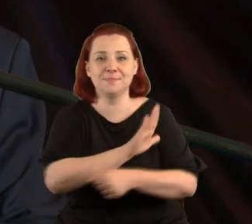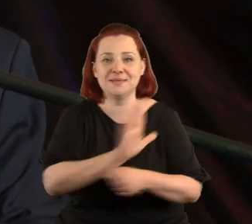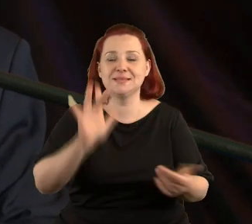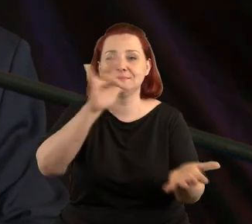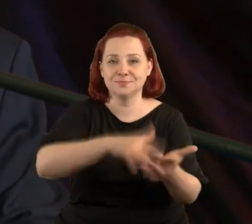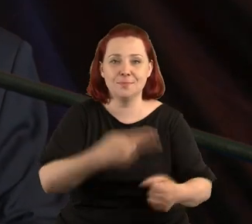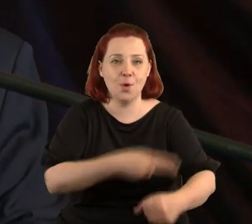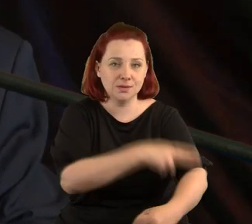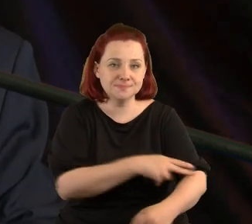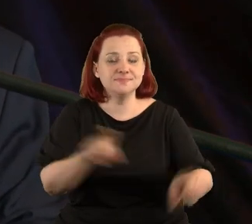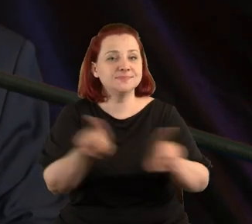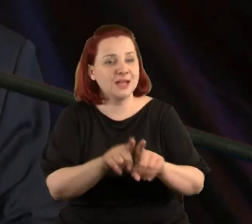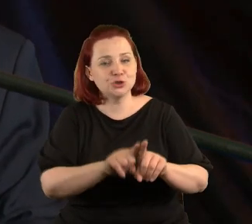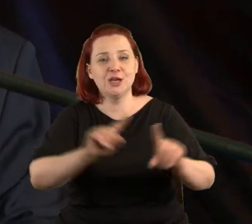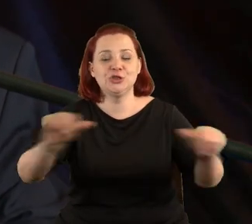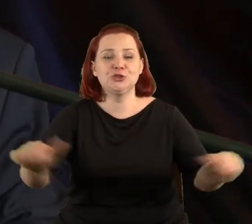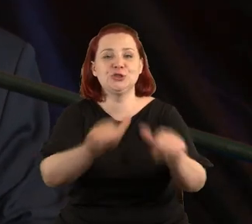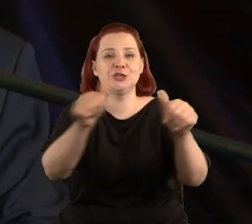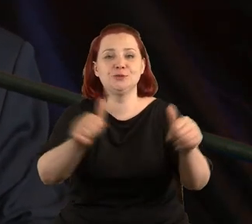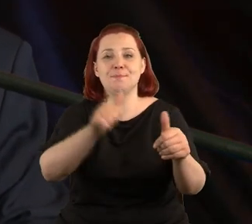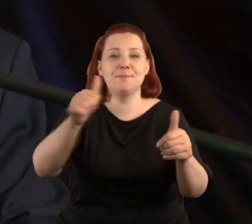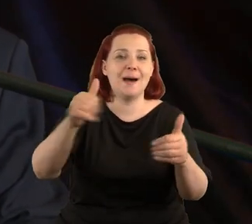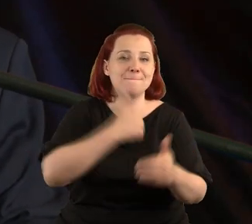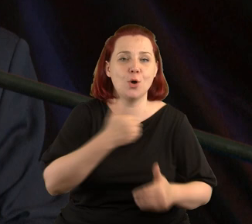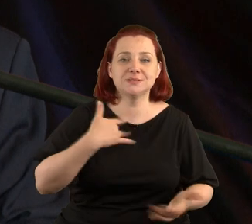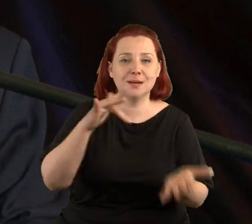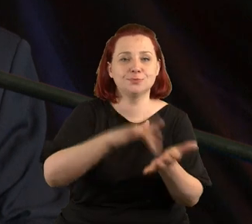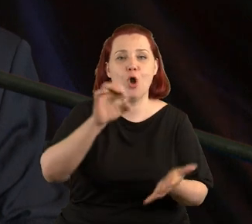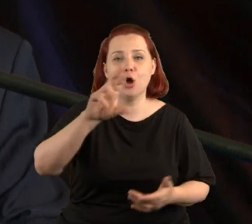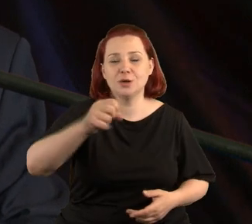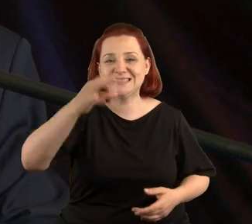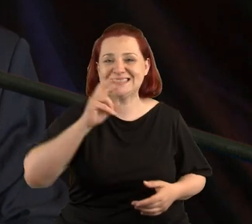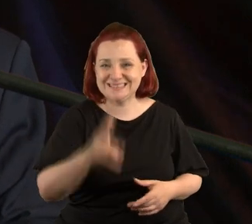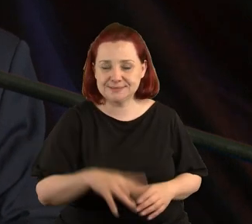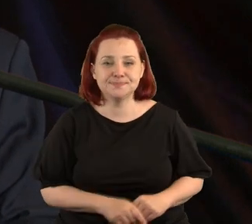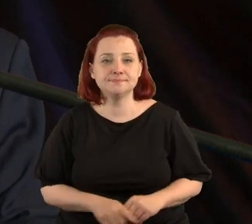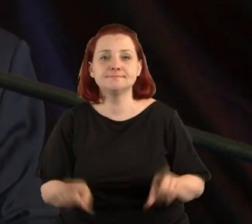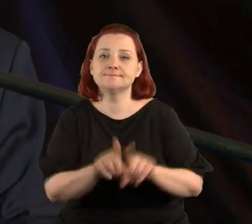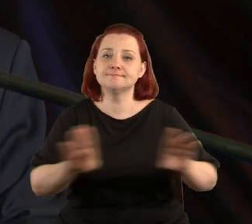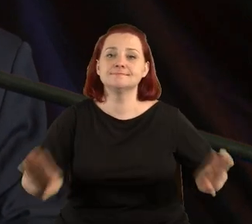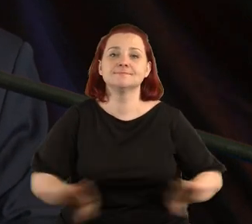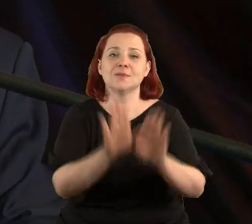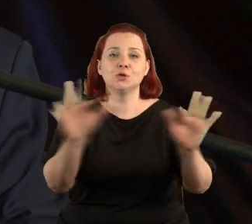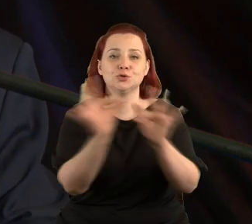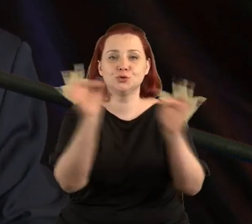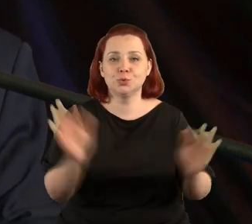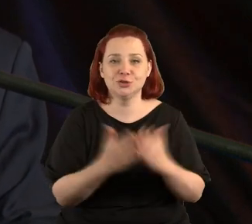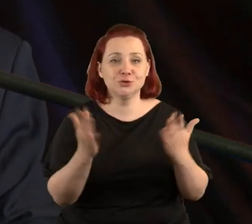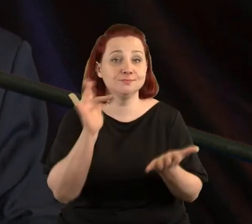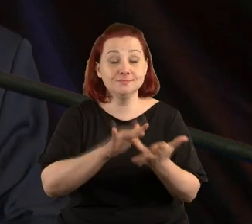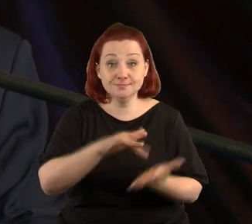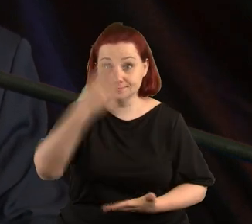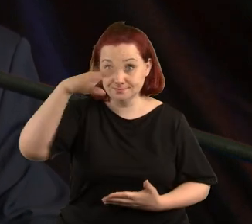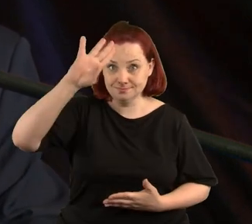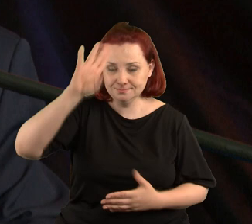Centrum Rzeźby Polskiej w Orońsku, Muzeum Sztuki w Łodzi, Muzeum Sztuki Książki w Łodzi. Proszę